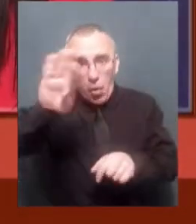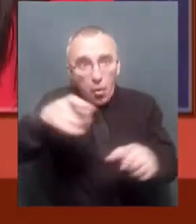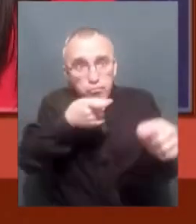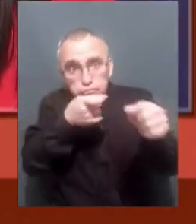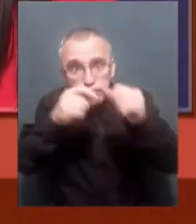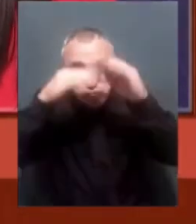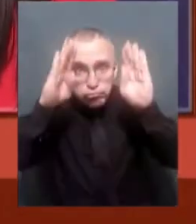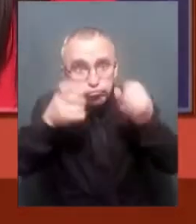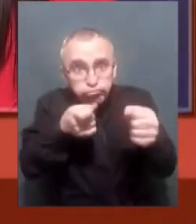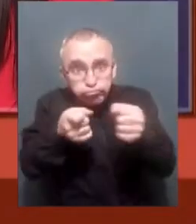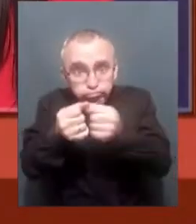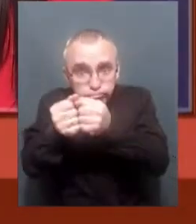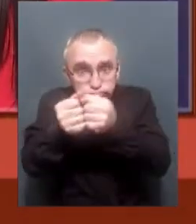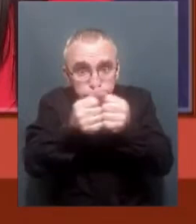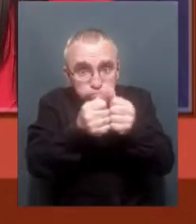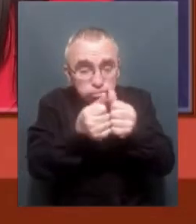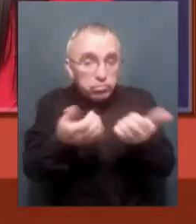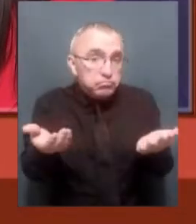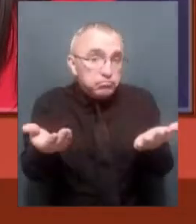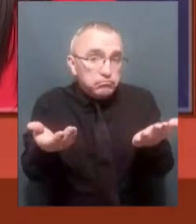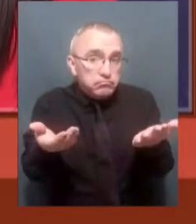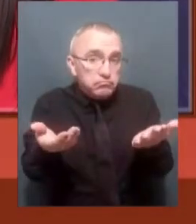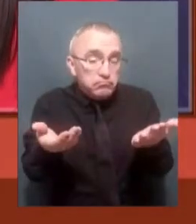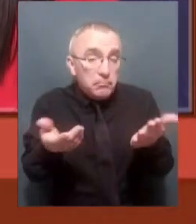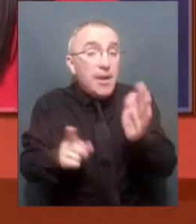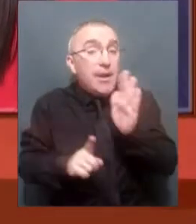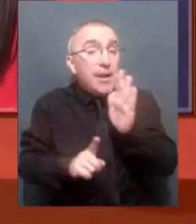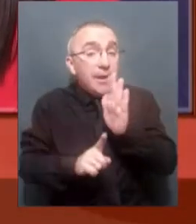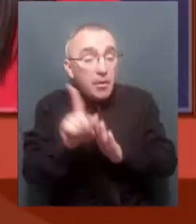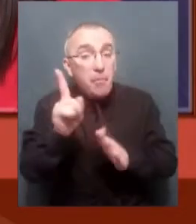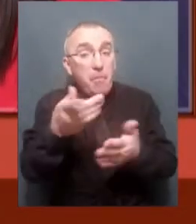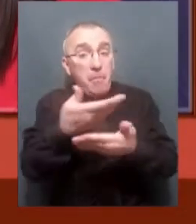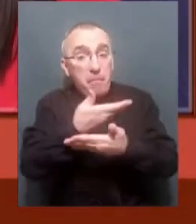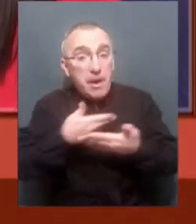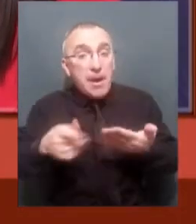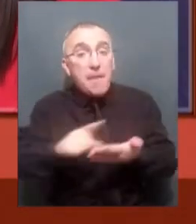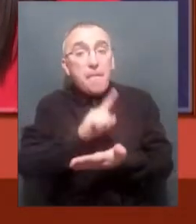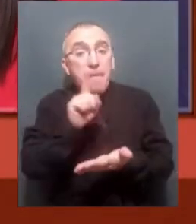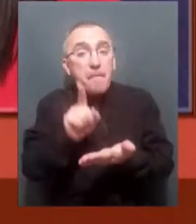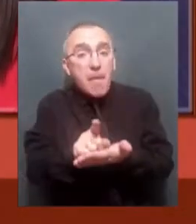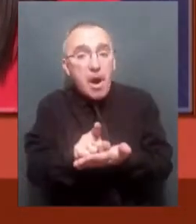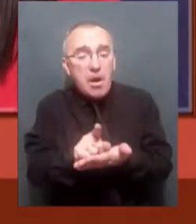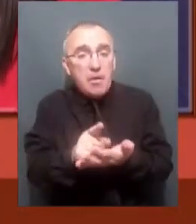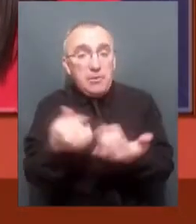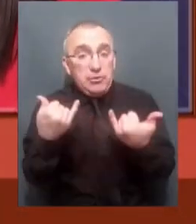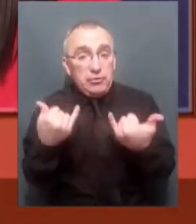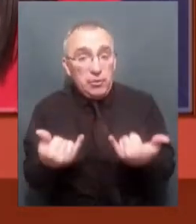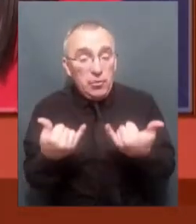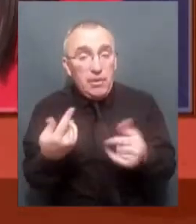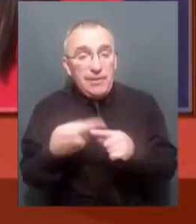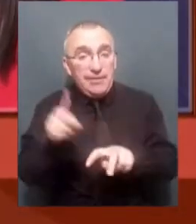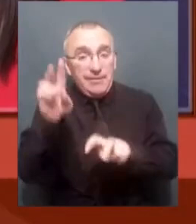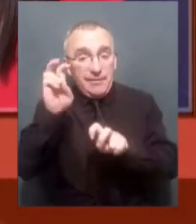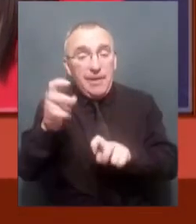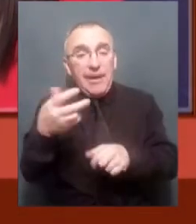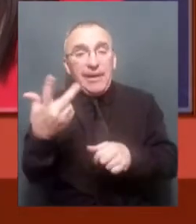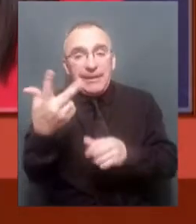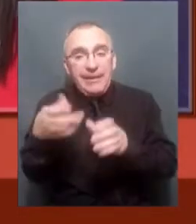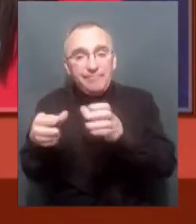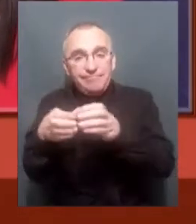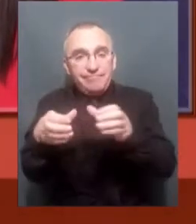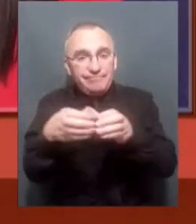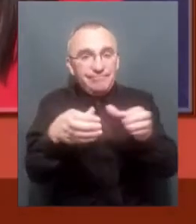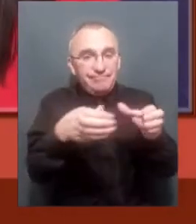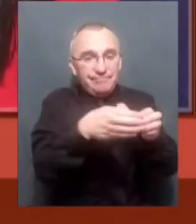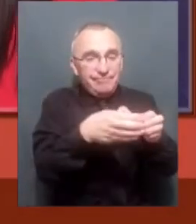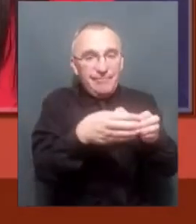автоматом. То розпочнемо, що ми маємо на сьогодні так звані три категорії. Це